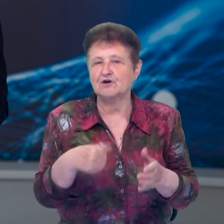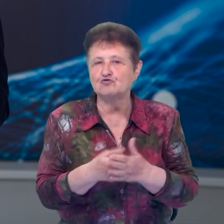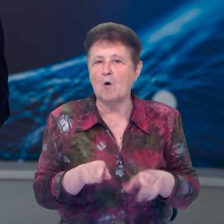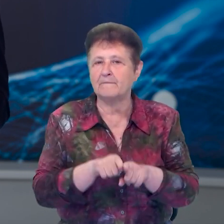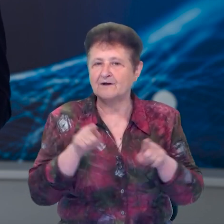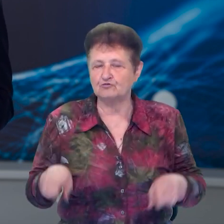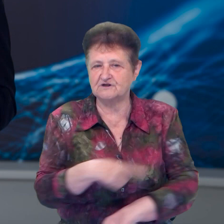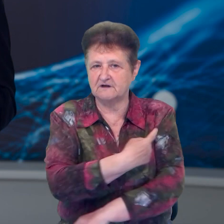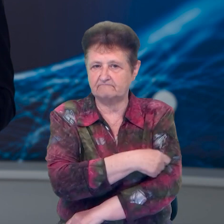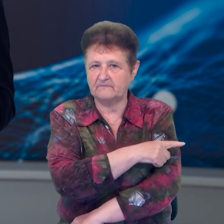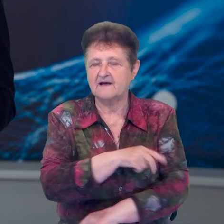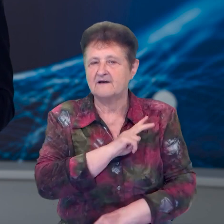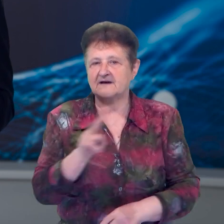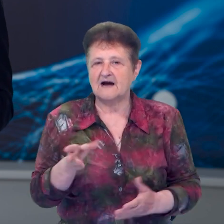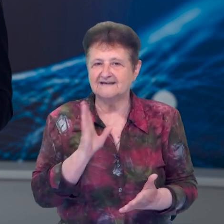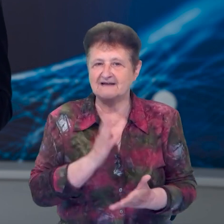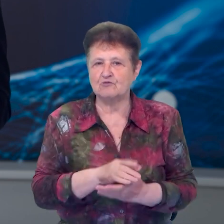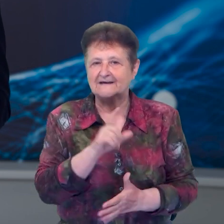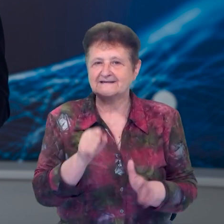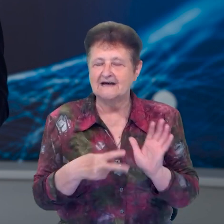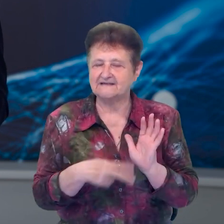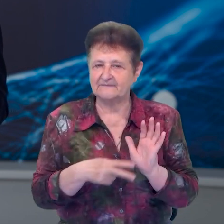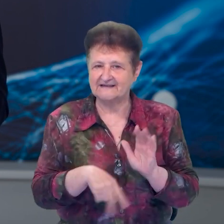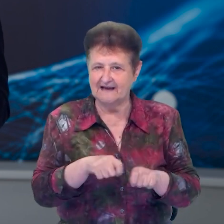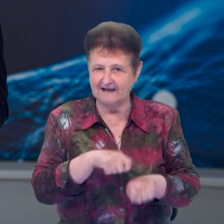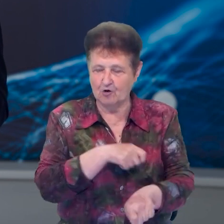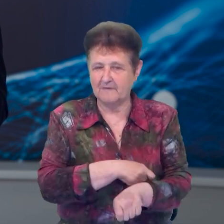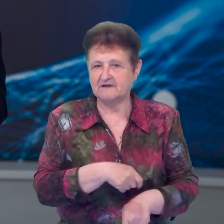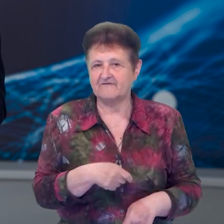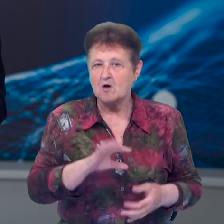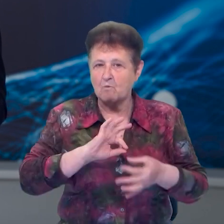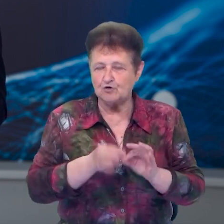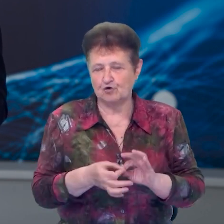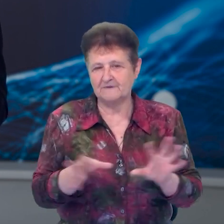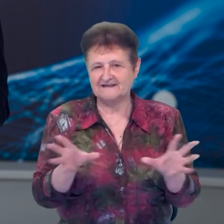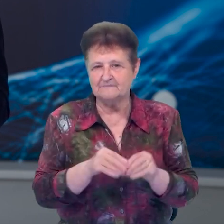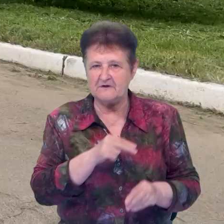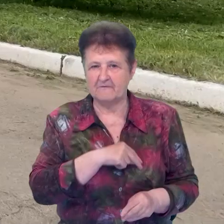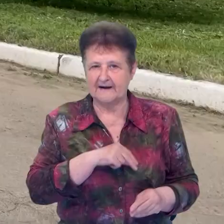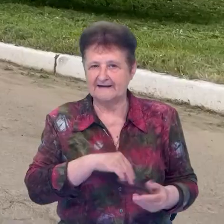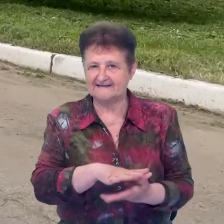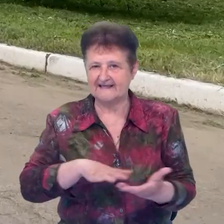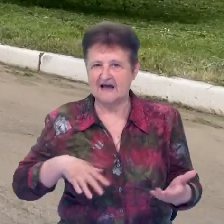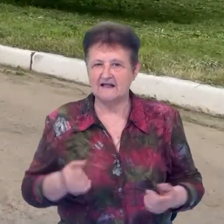центральної міської лікарні, яка знаходиться за 70 кілометрів. Подробиці співпраці далі.